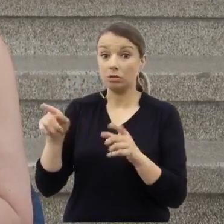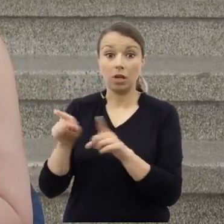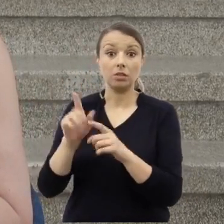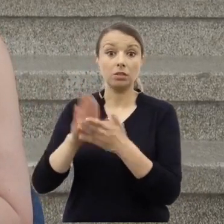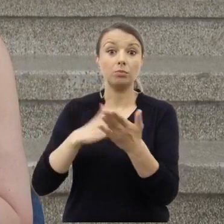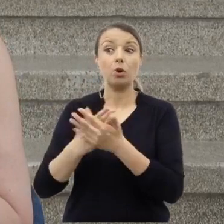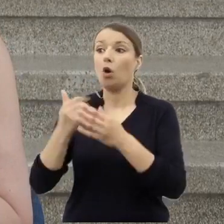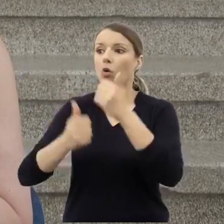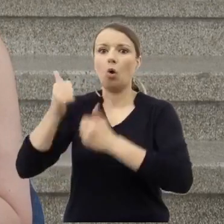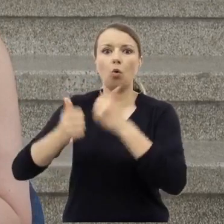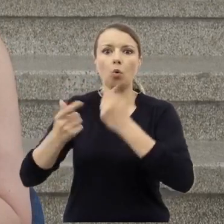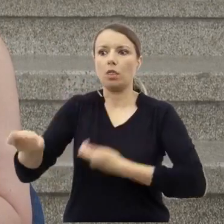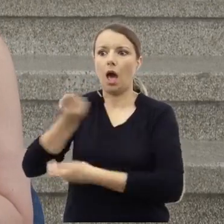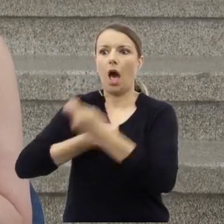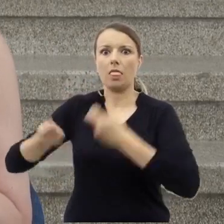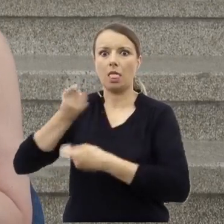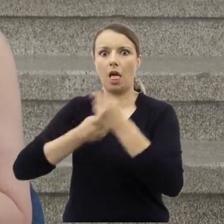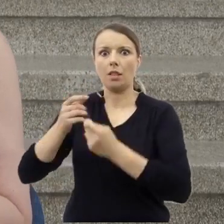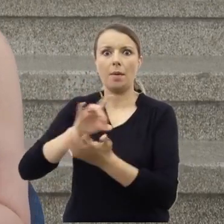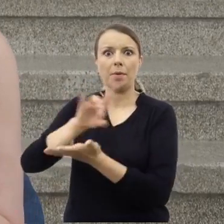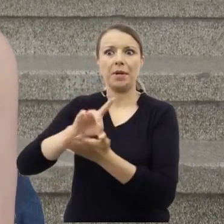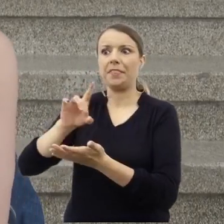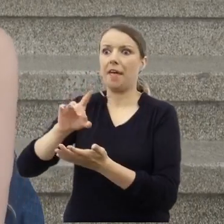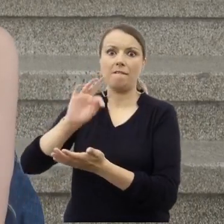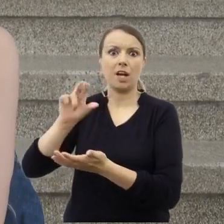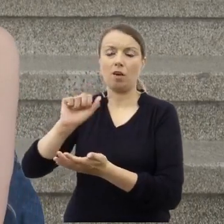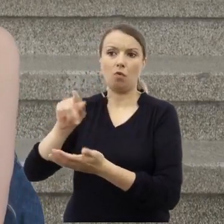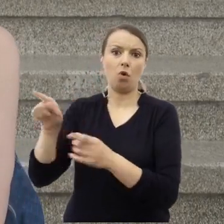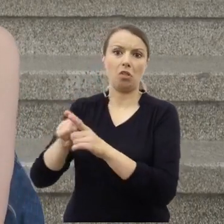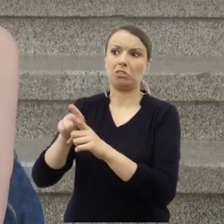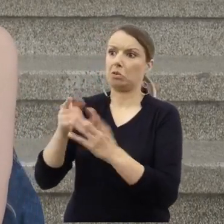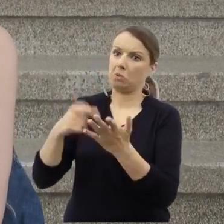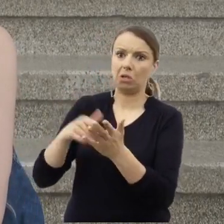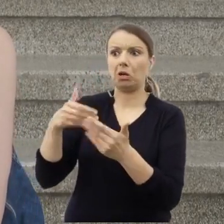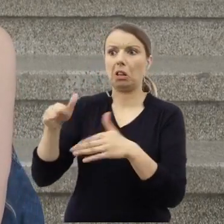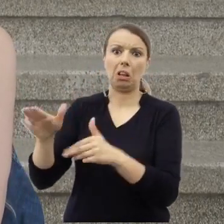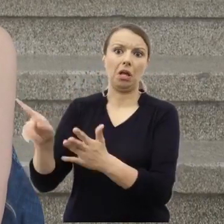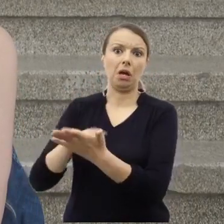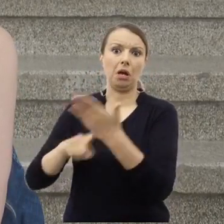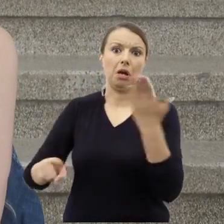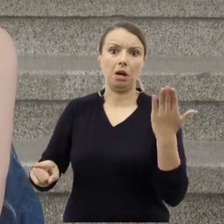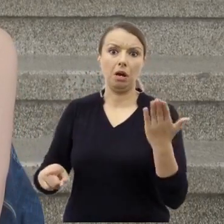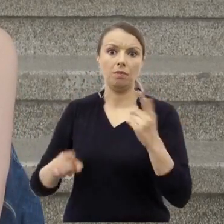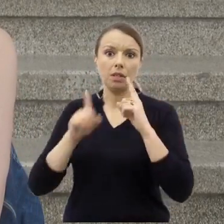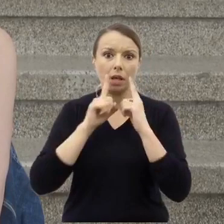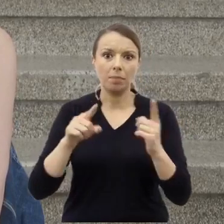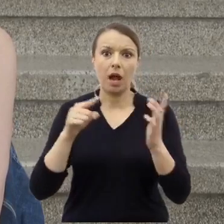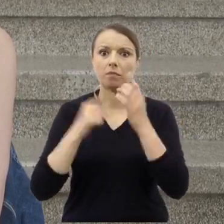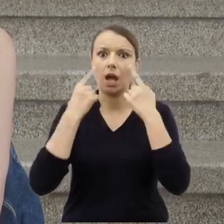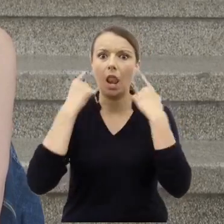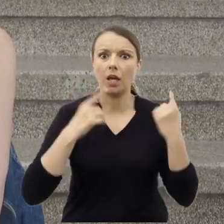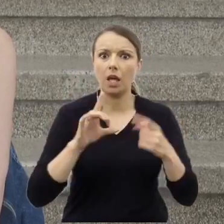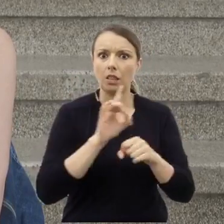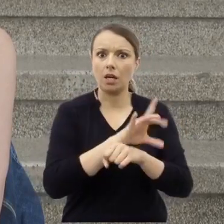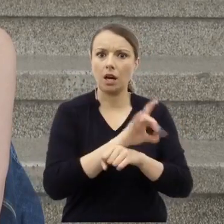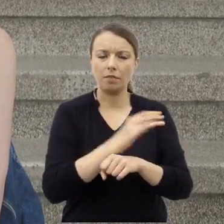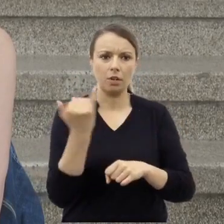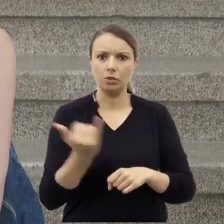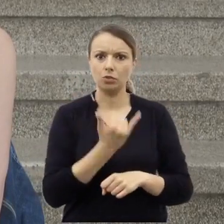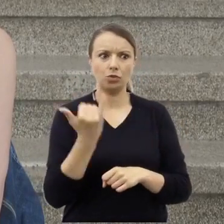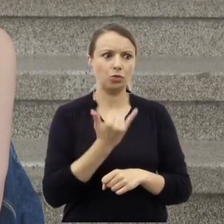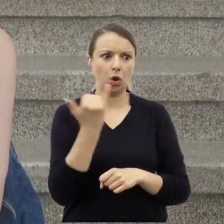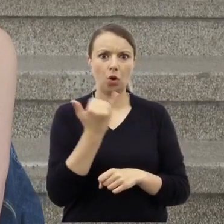handlowych z gminy we Frankfurcie. Więc legenda o krwi ciągle jest niestety żywa. Bardzo mnie zmartwiła